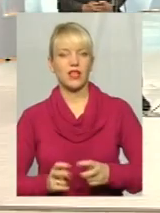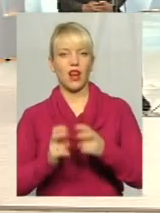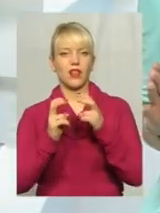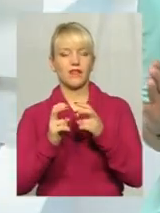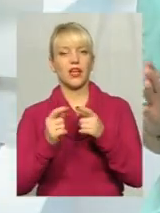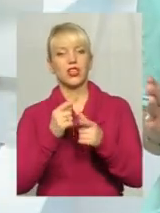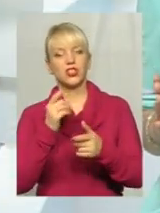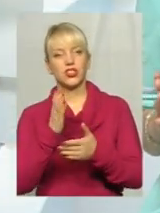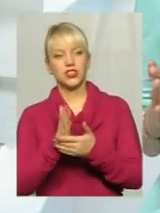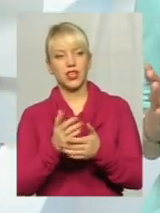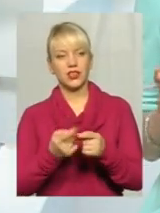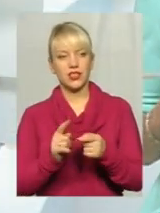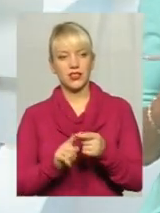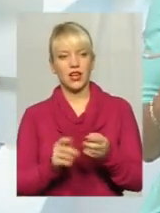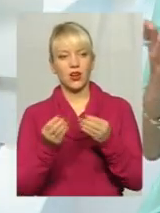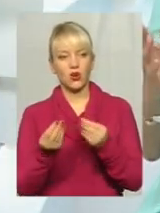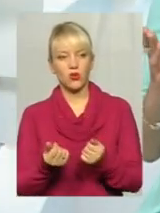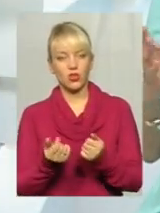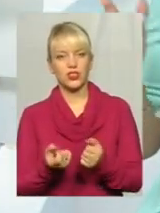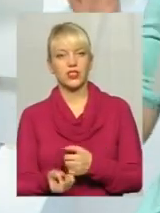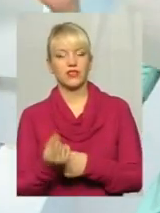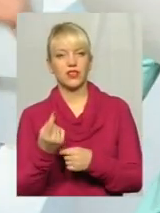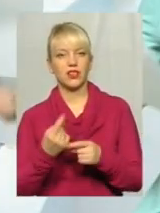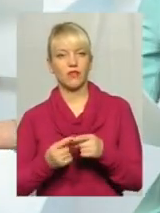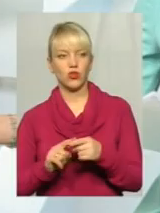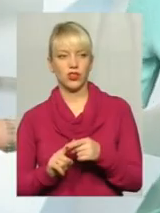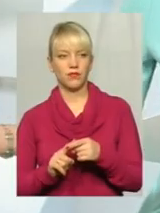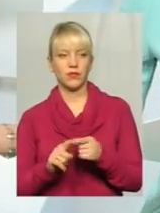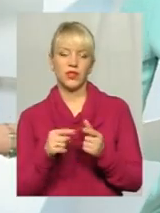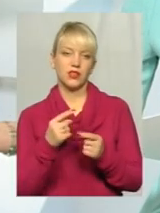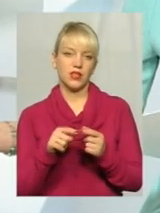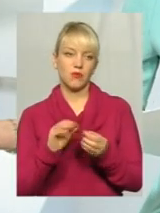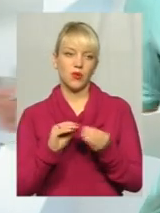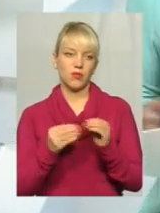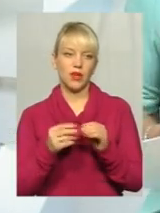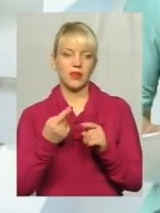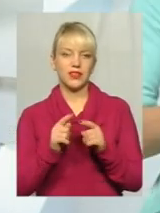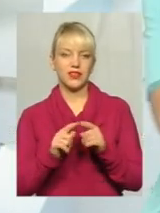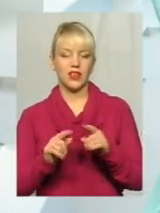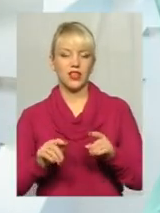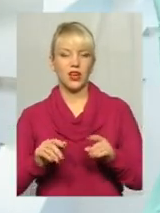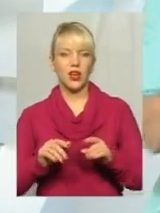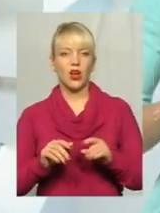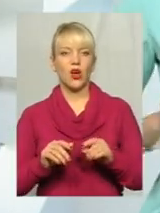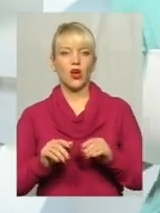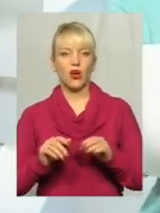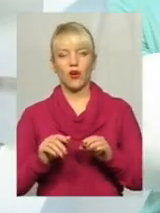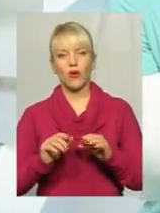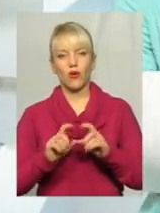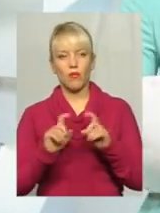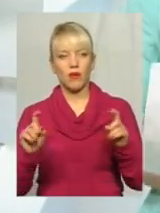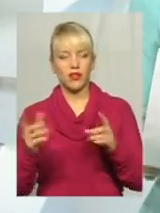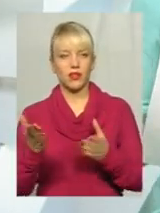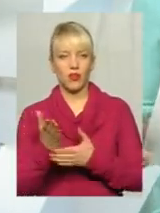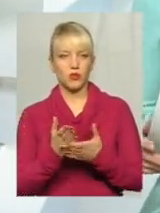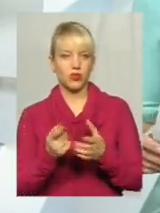Чи є на це гроші і звідки вони? Це проблема тієї компанії, яка обслуговує, чи це проблема головний більміської